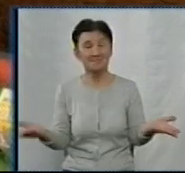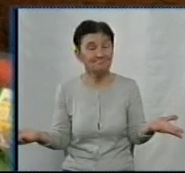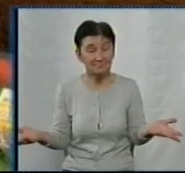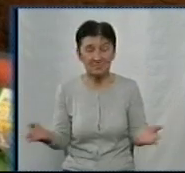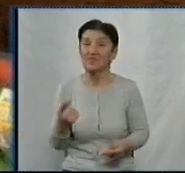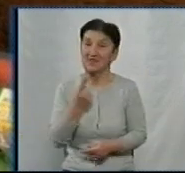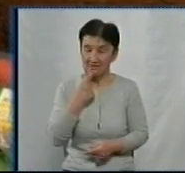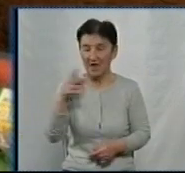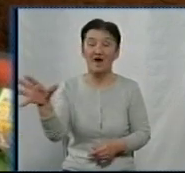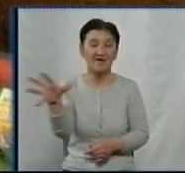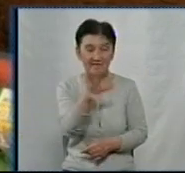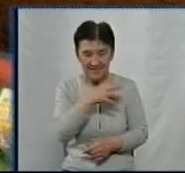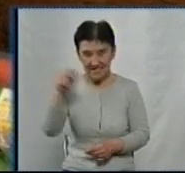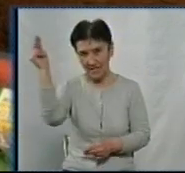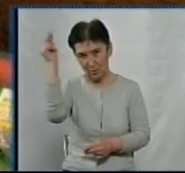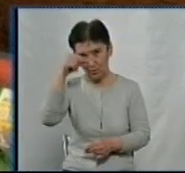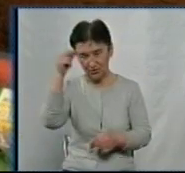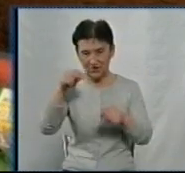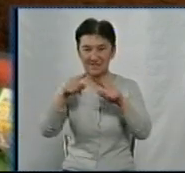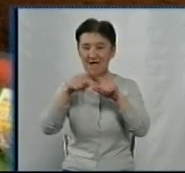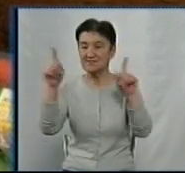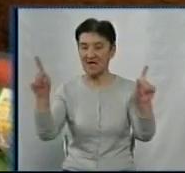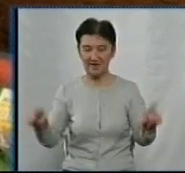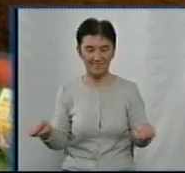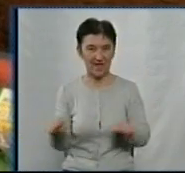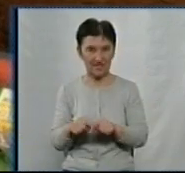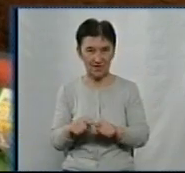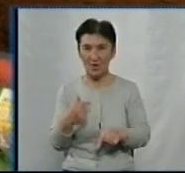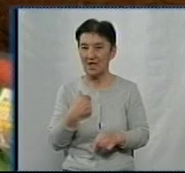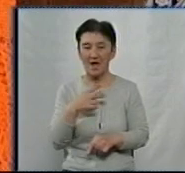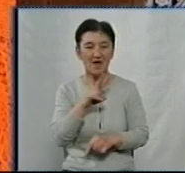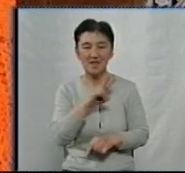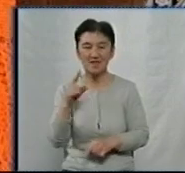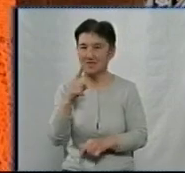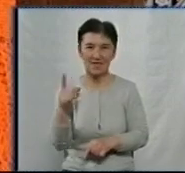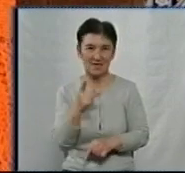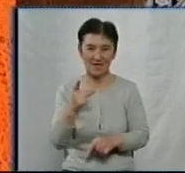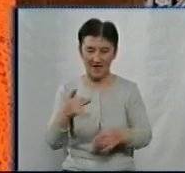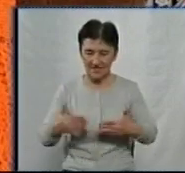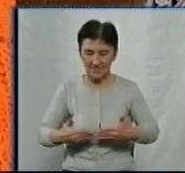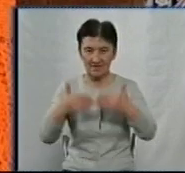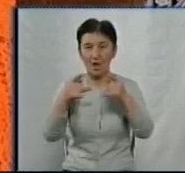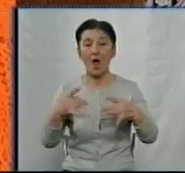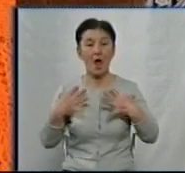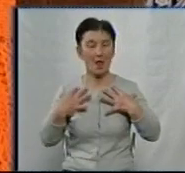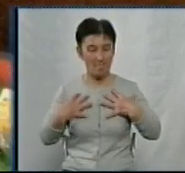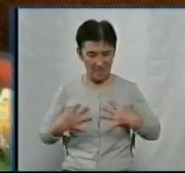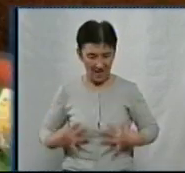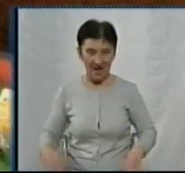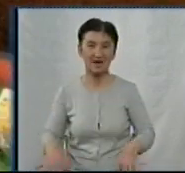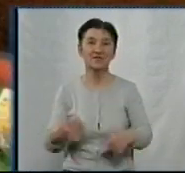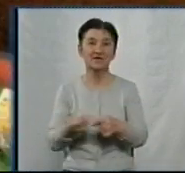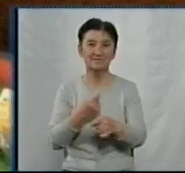Всі вчаться на салфетках, на серветках. Я серветки ні разу не в'язала. Плача в'язали, в'язала,